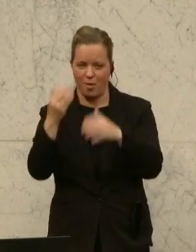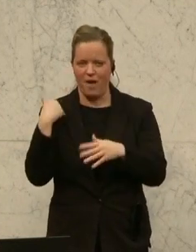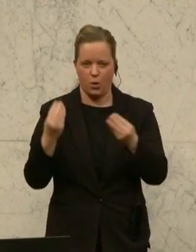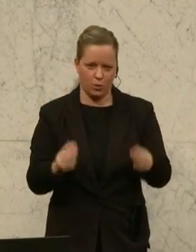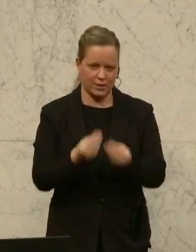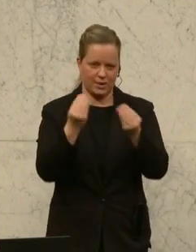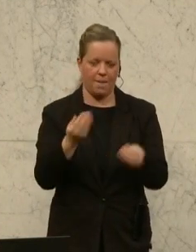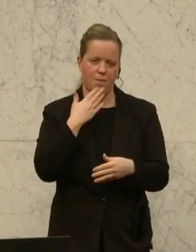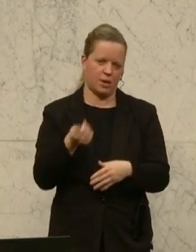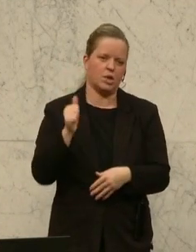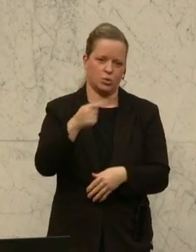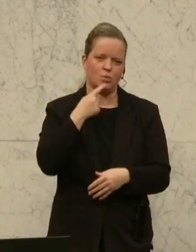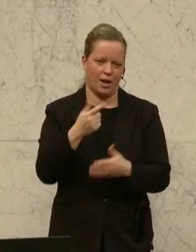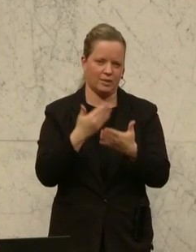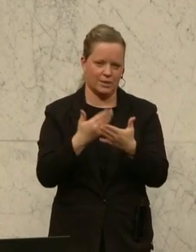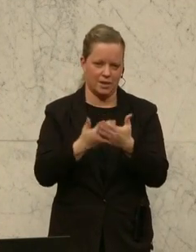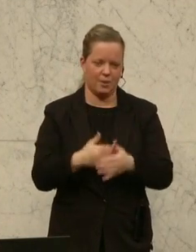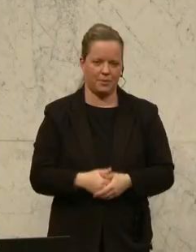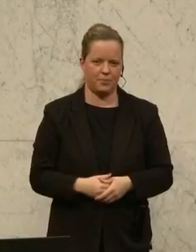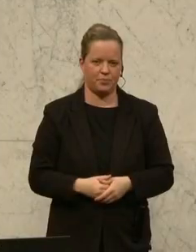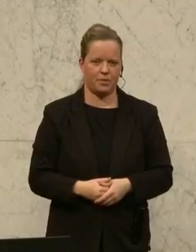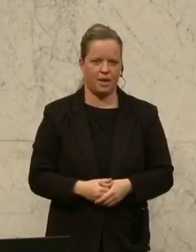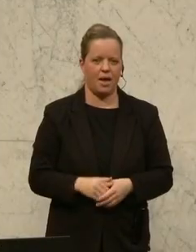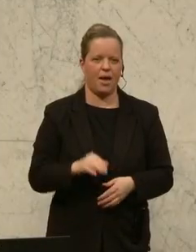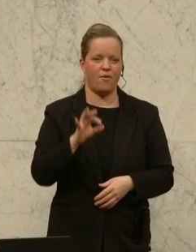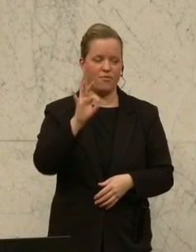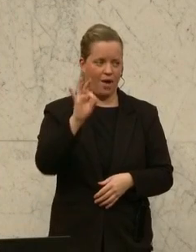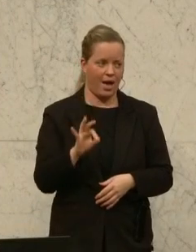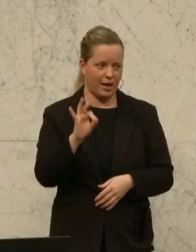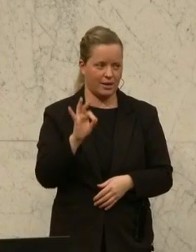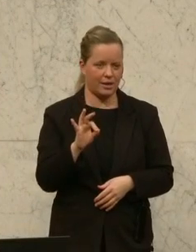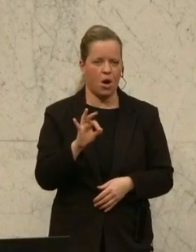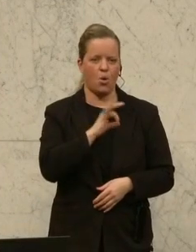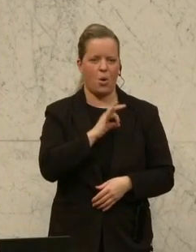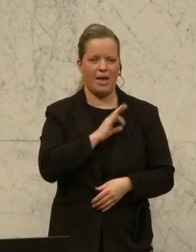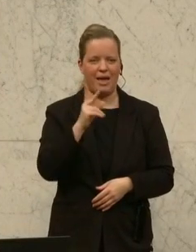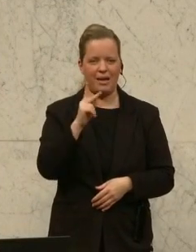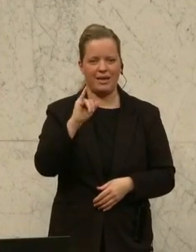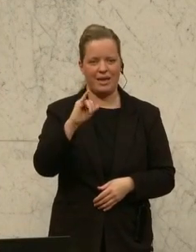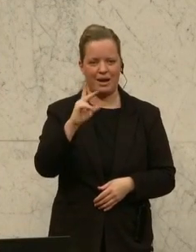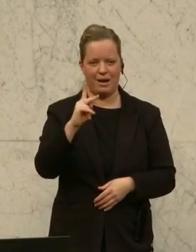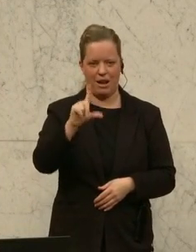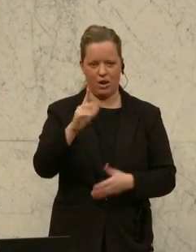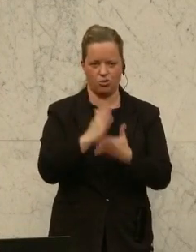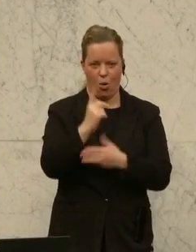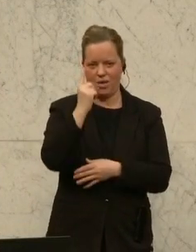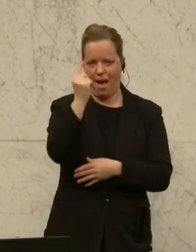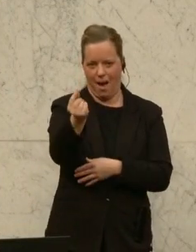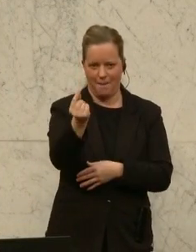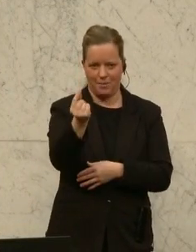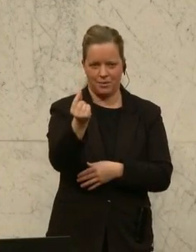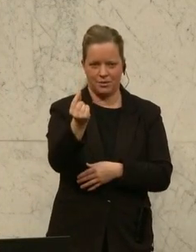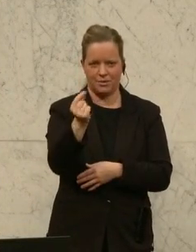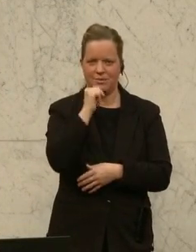Und zu den Freiheitlichen, weil der Kollege Kickl ist jetzt gerade nicht da,